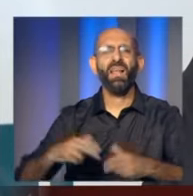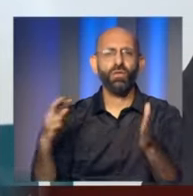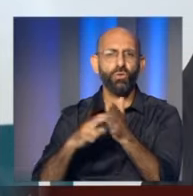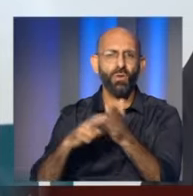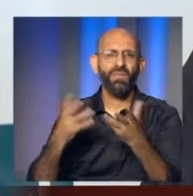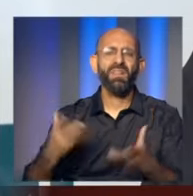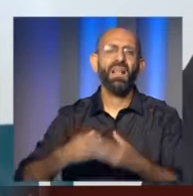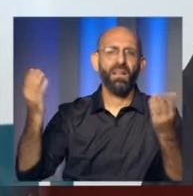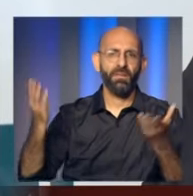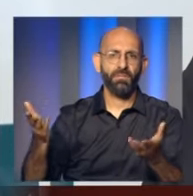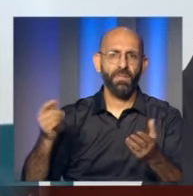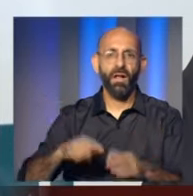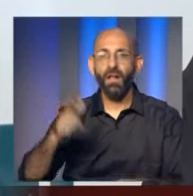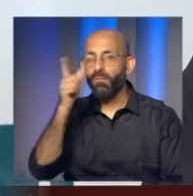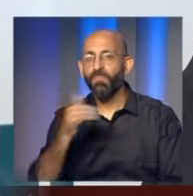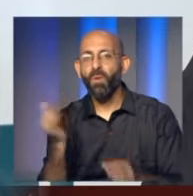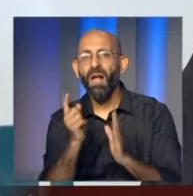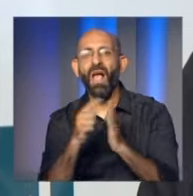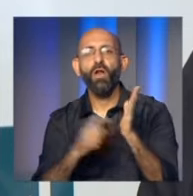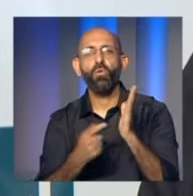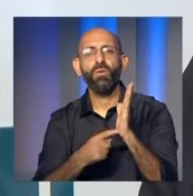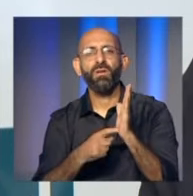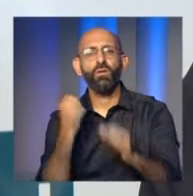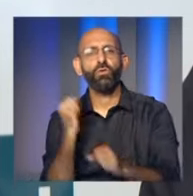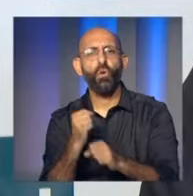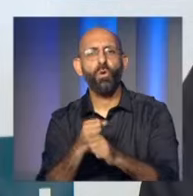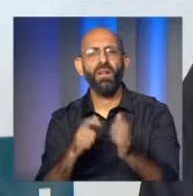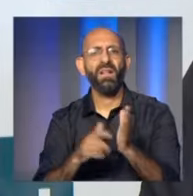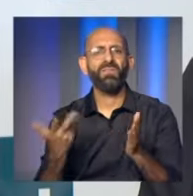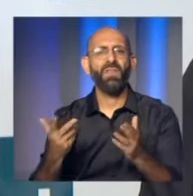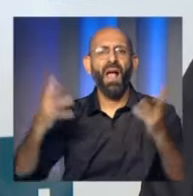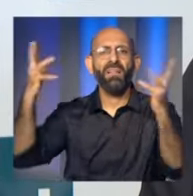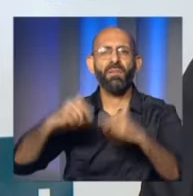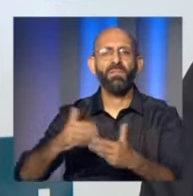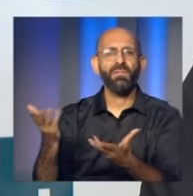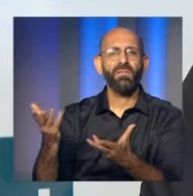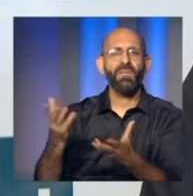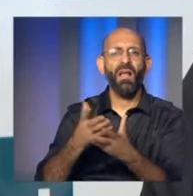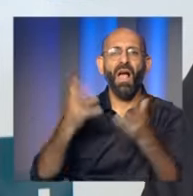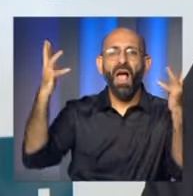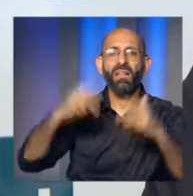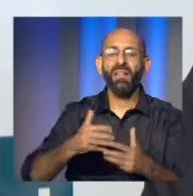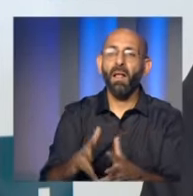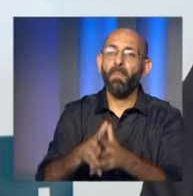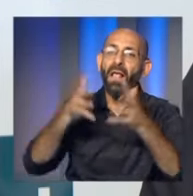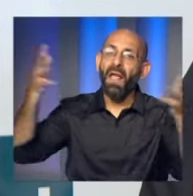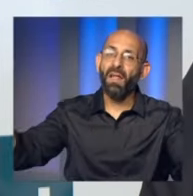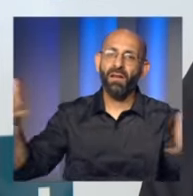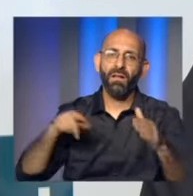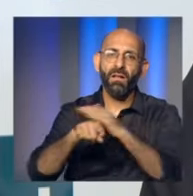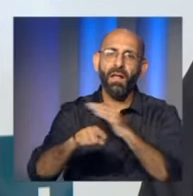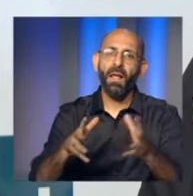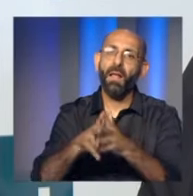السوريين نحن بس ملزمين بالقانون أن نبكي من يصنف لاجئ لذا ضرورة التصنيف وهو أكيد عددهم